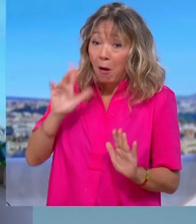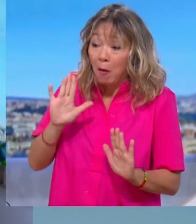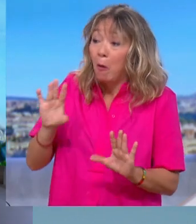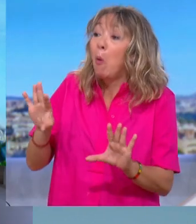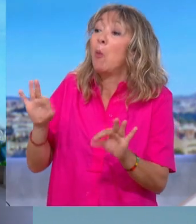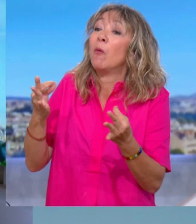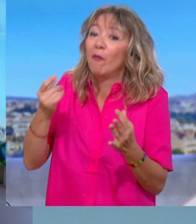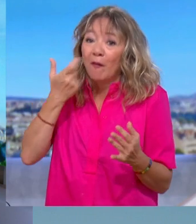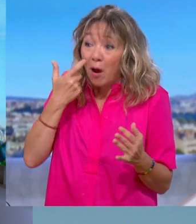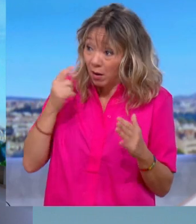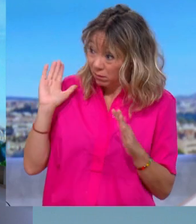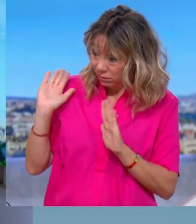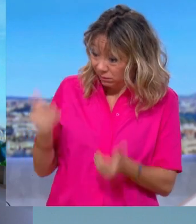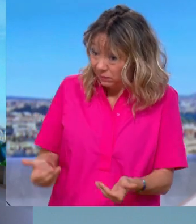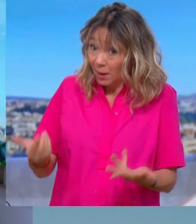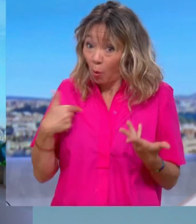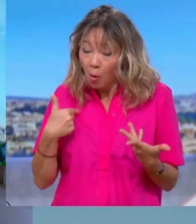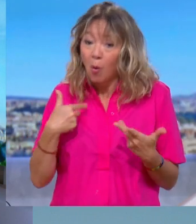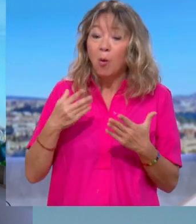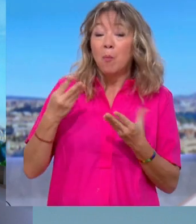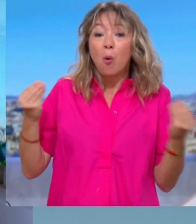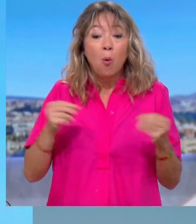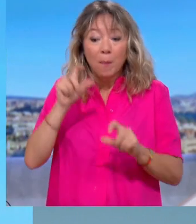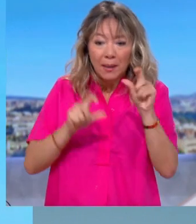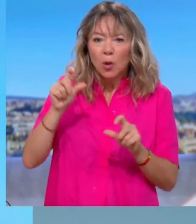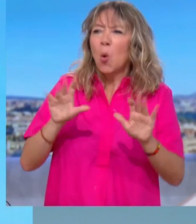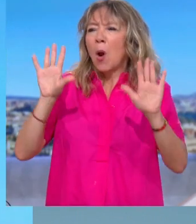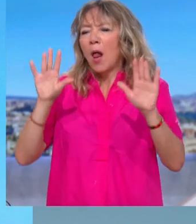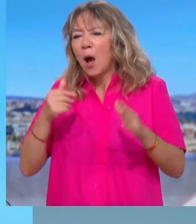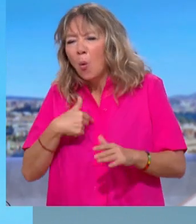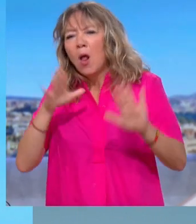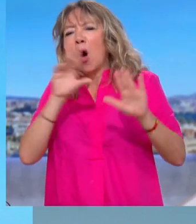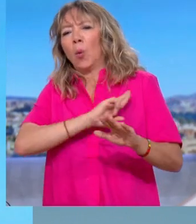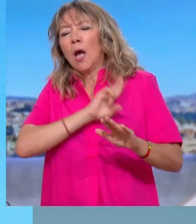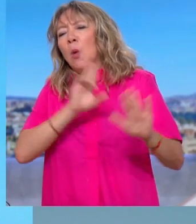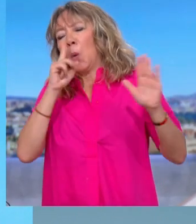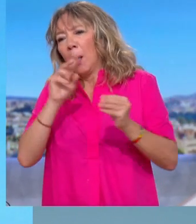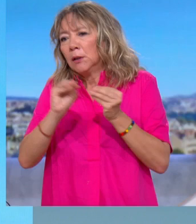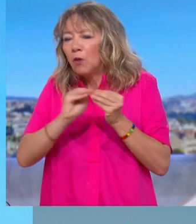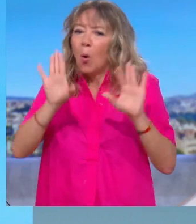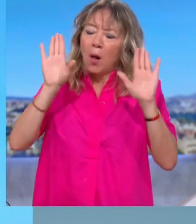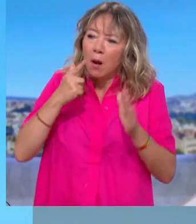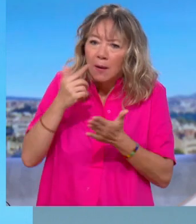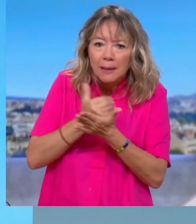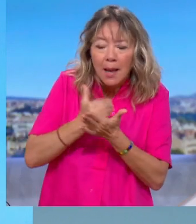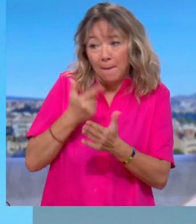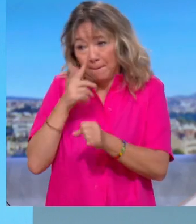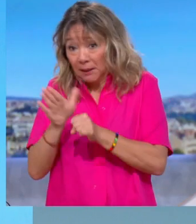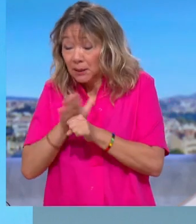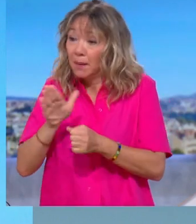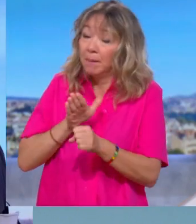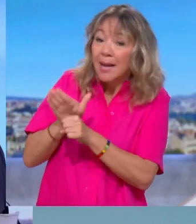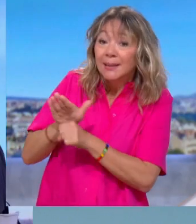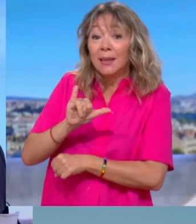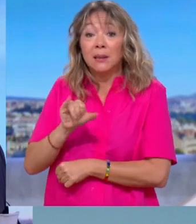verra si... Jusqu'ici, j'ai toujours vu des gens qui disaient « Oh là là, ça va trop loin. Sur les retraites, ça va trop loin. On en fait passer sur les salaires. en fait passer sur l'ISF.